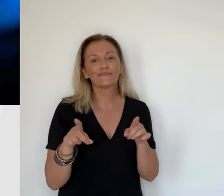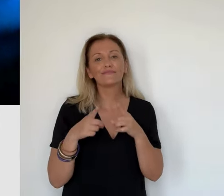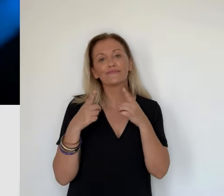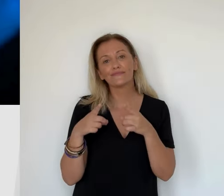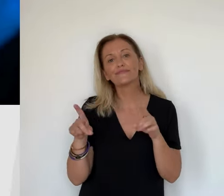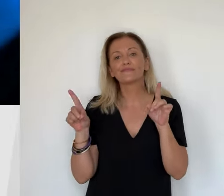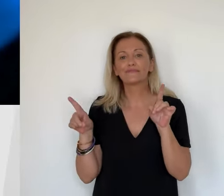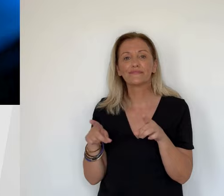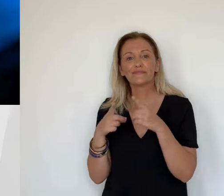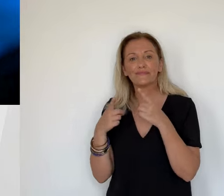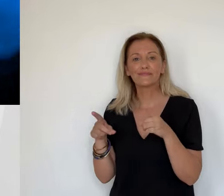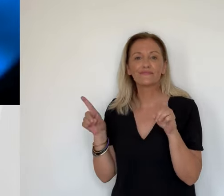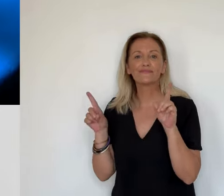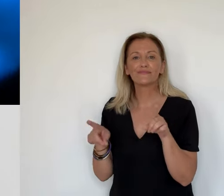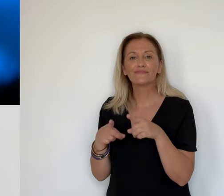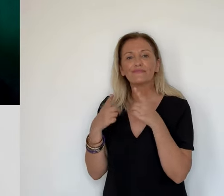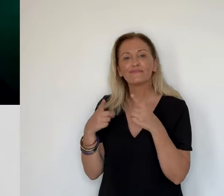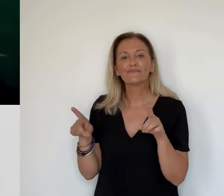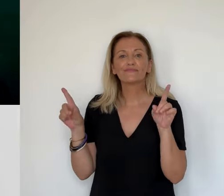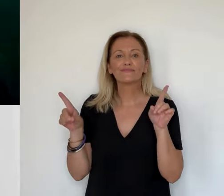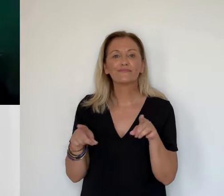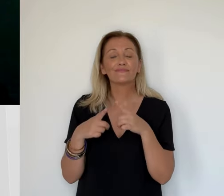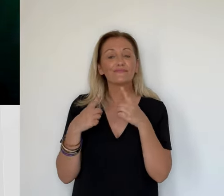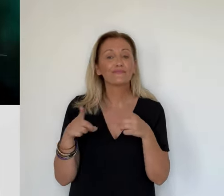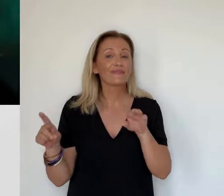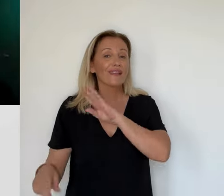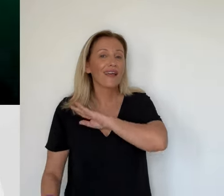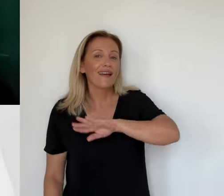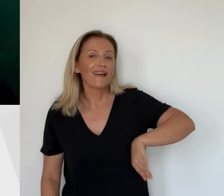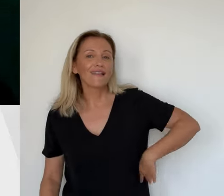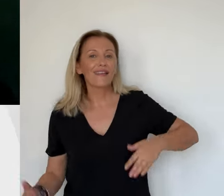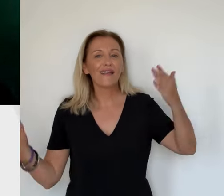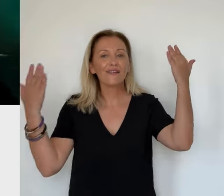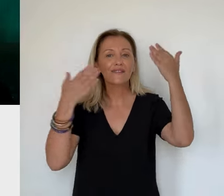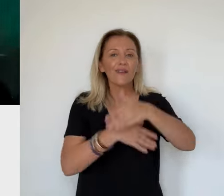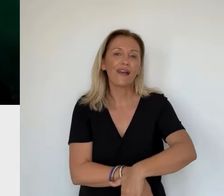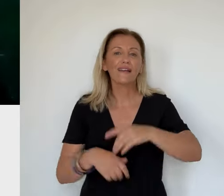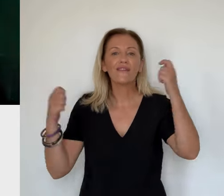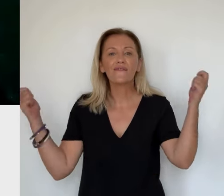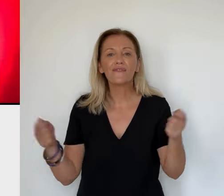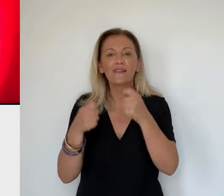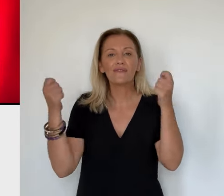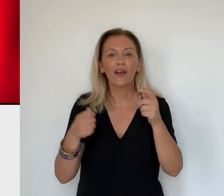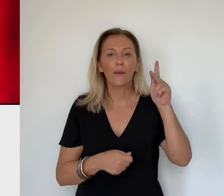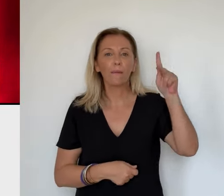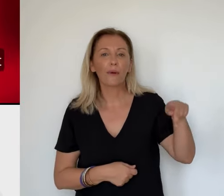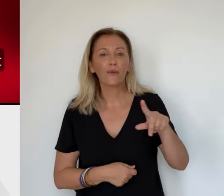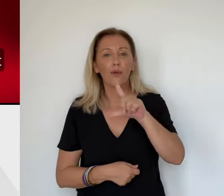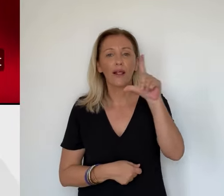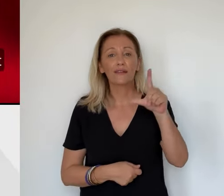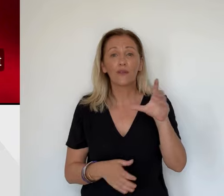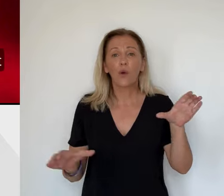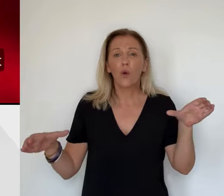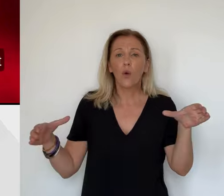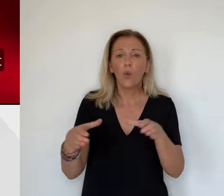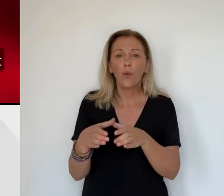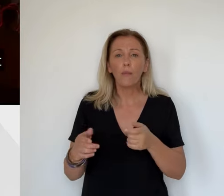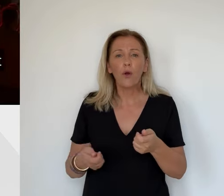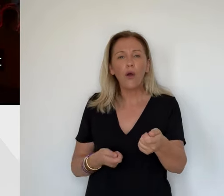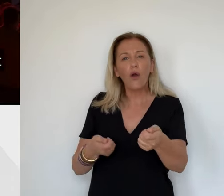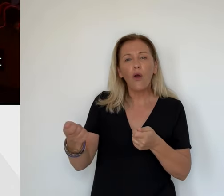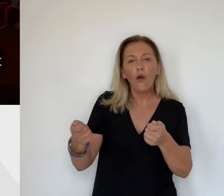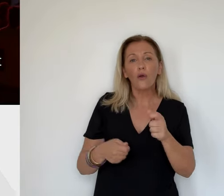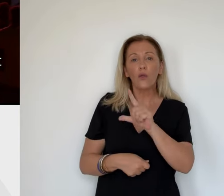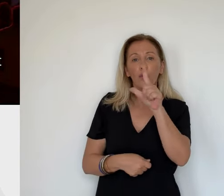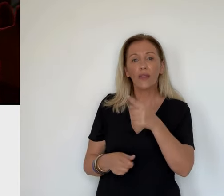C'était la tête d'affiche de cette dernière soirée de Porto Latine. Le groupe de rock français Louise Attac a enflammé la scène pendant une